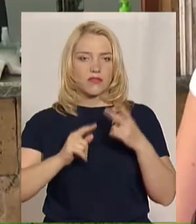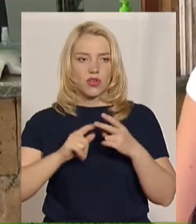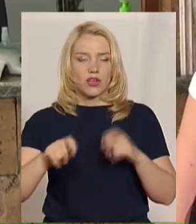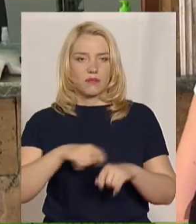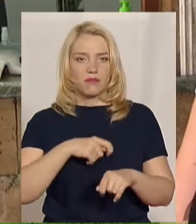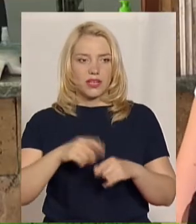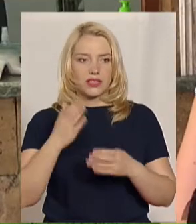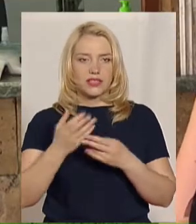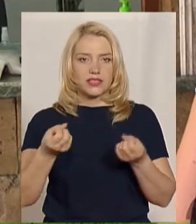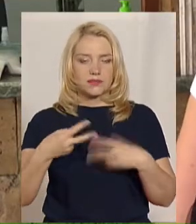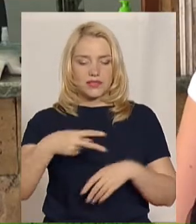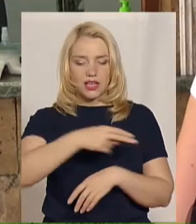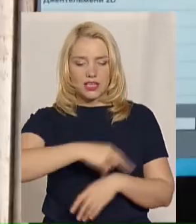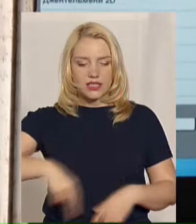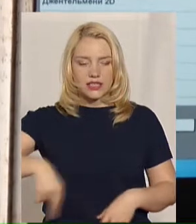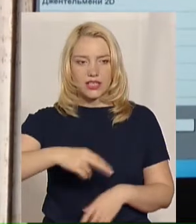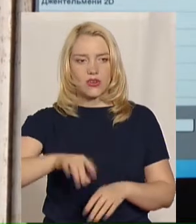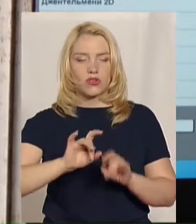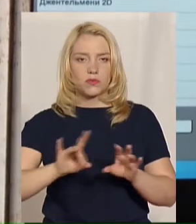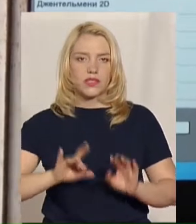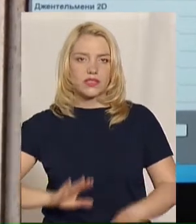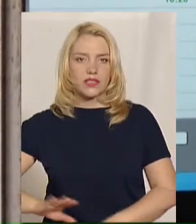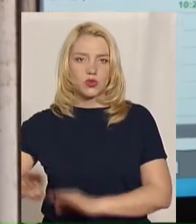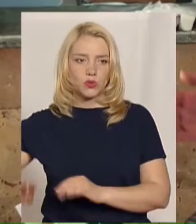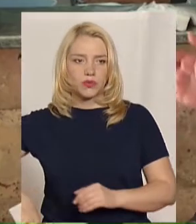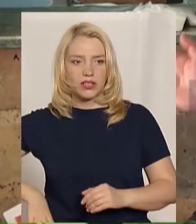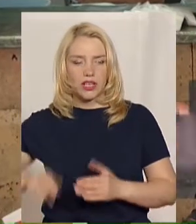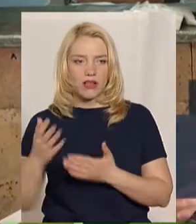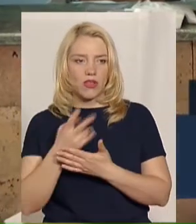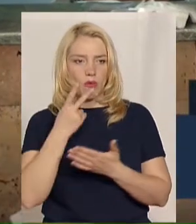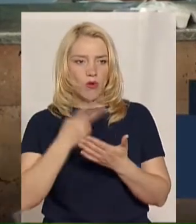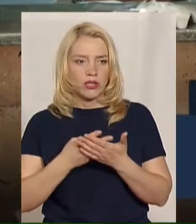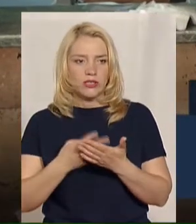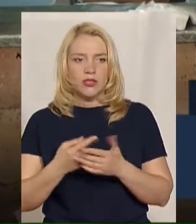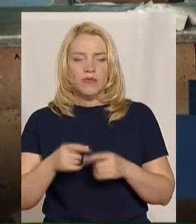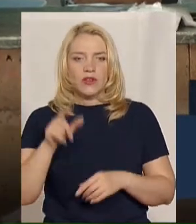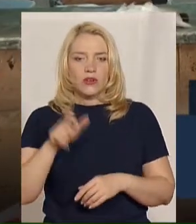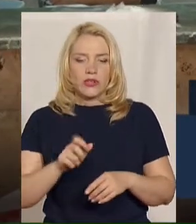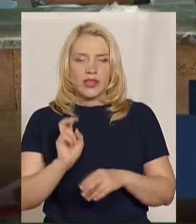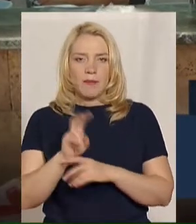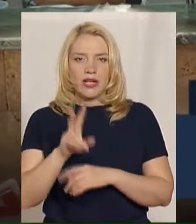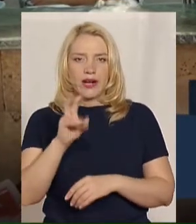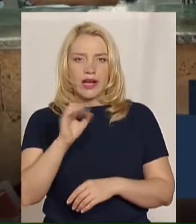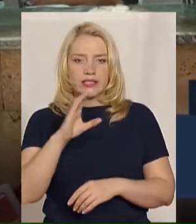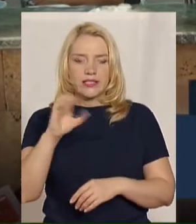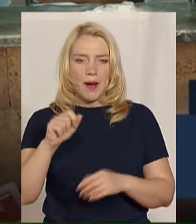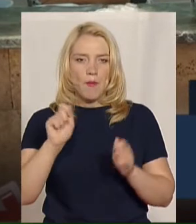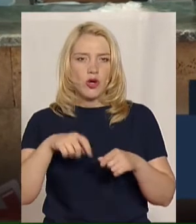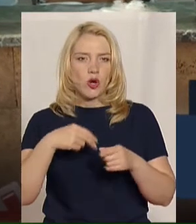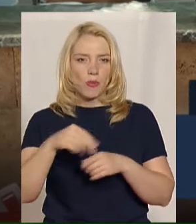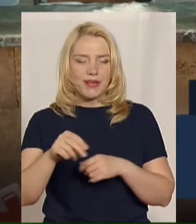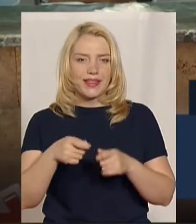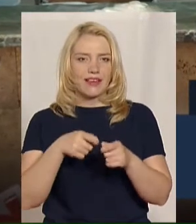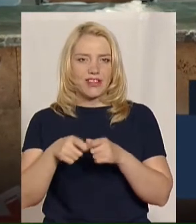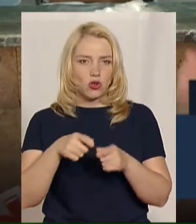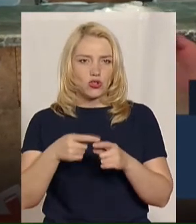розповідає заступниця директора з кінопоказу кінотеатру «Планета» Лідія Савчук. Людина підходить до каси, вона купить, людина може купити квиточок як і